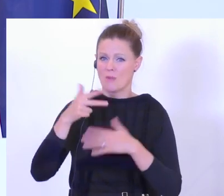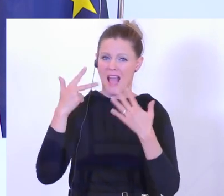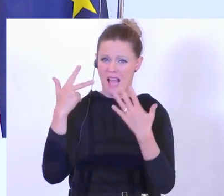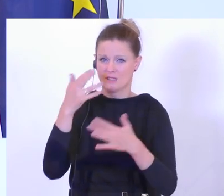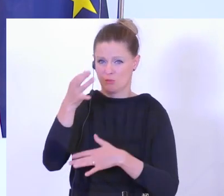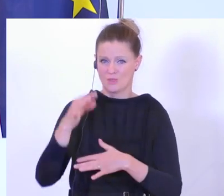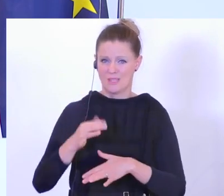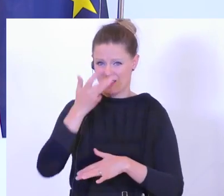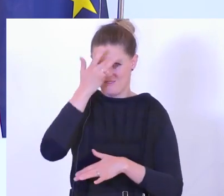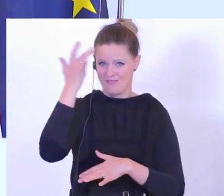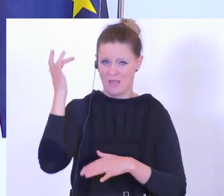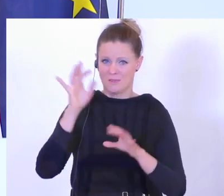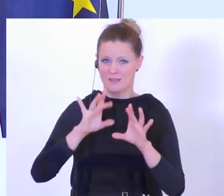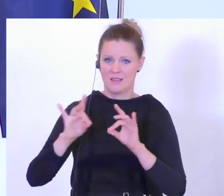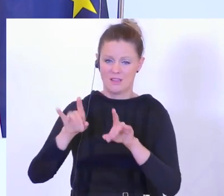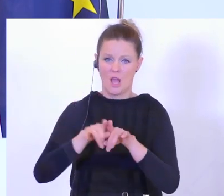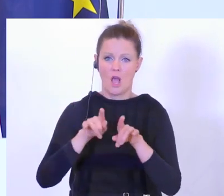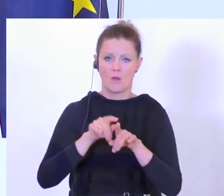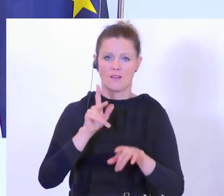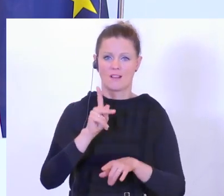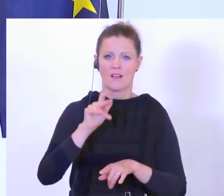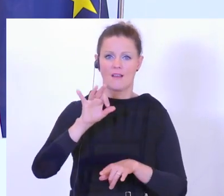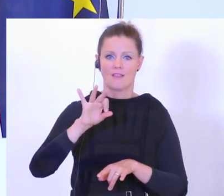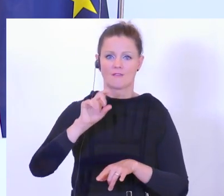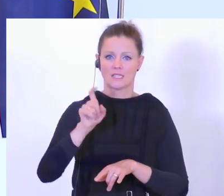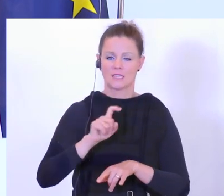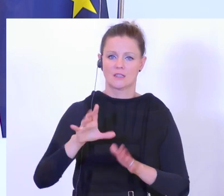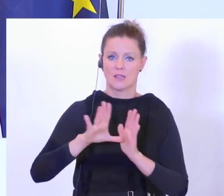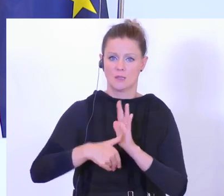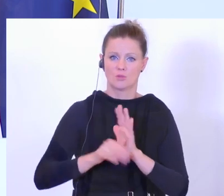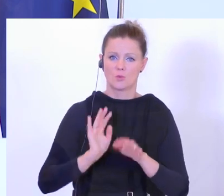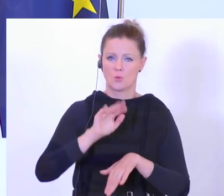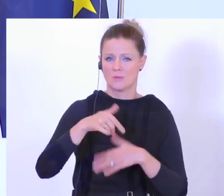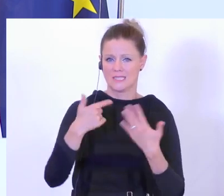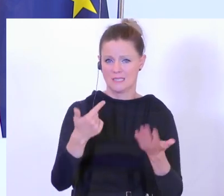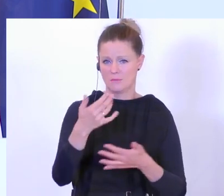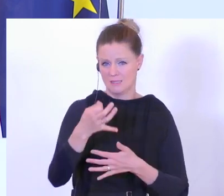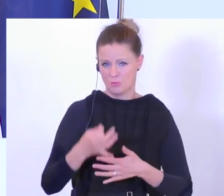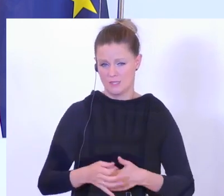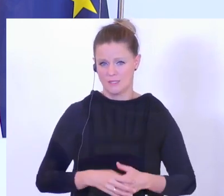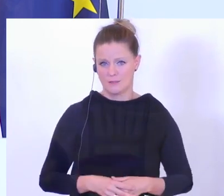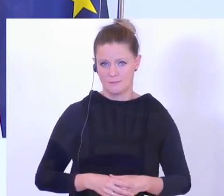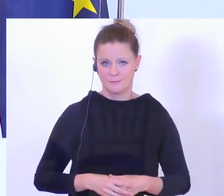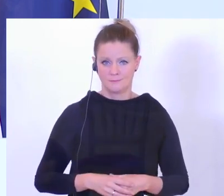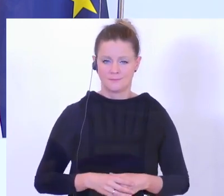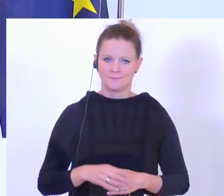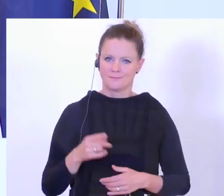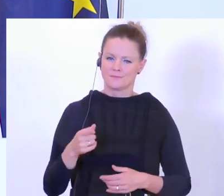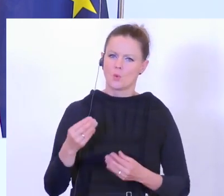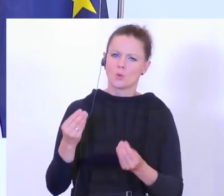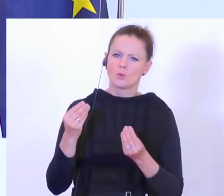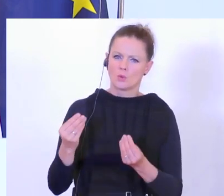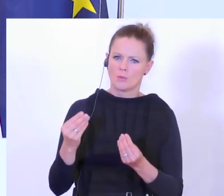Täter. Auch der Kfz-Tippstahl etwas über 70%. Das sind typische